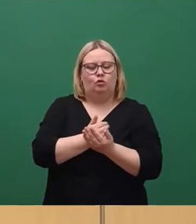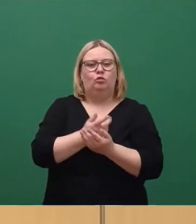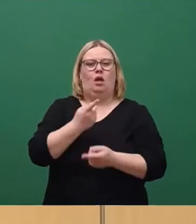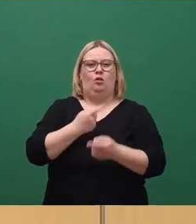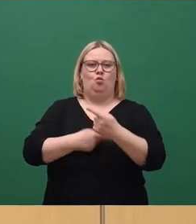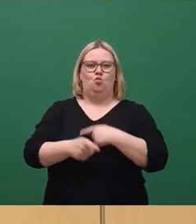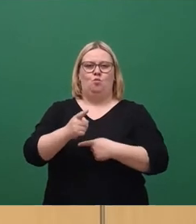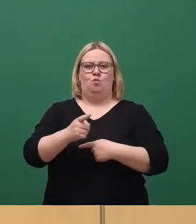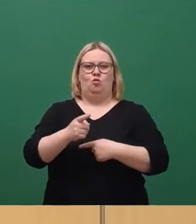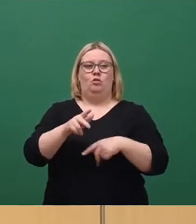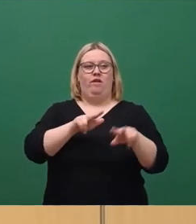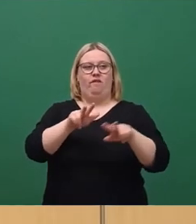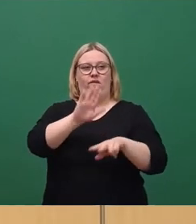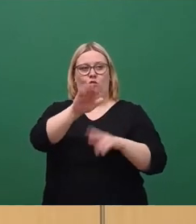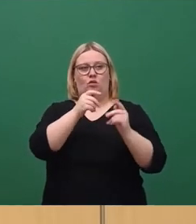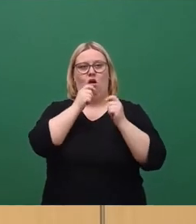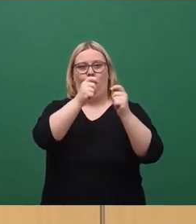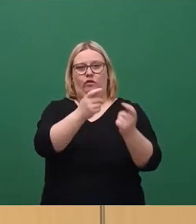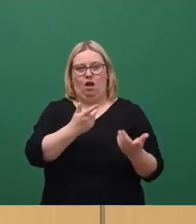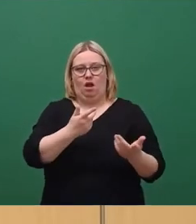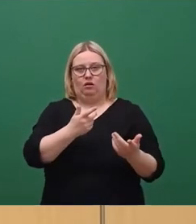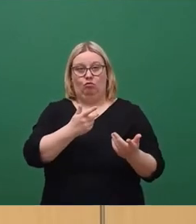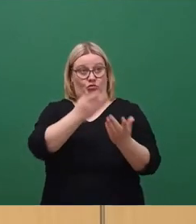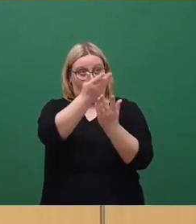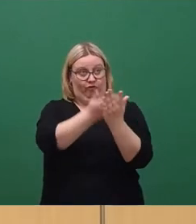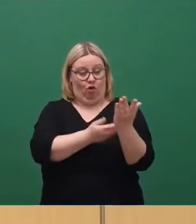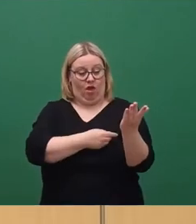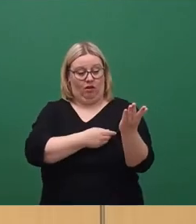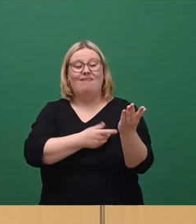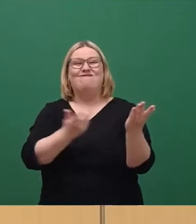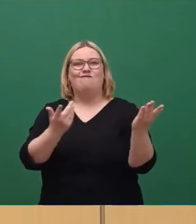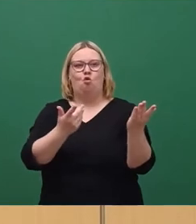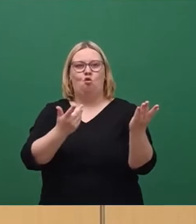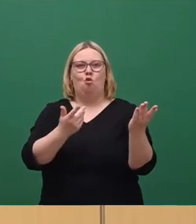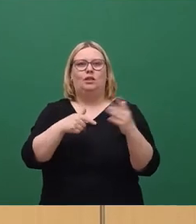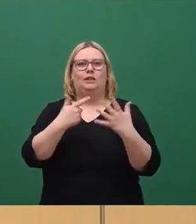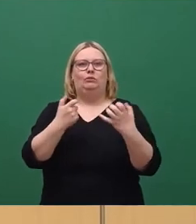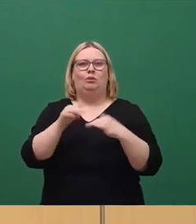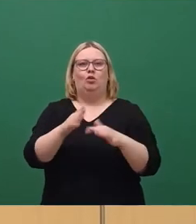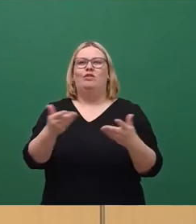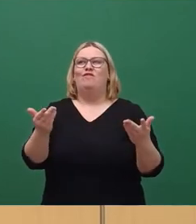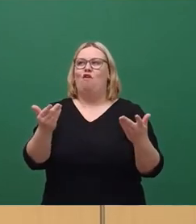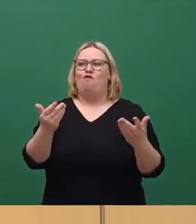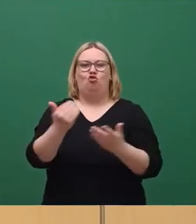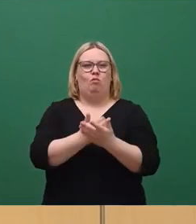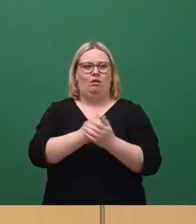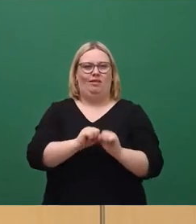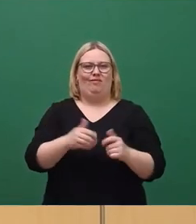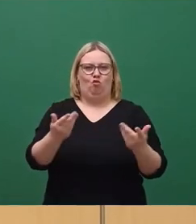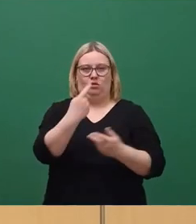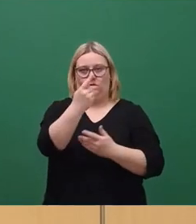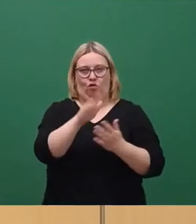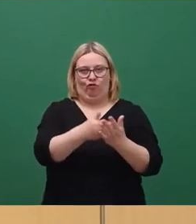Verwaltung damit zu beauftragen, uns vorzulegen, wo die noch offenen 70 Millionen eingespart werden können. Denn,